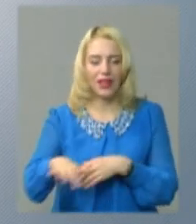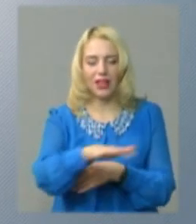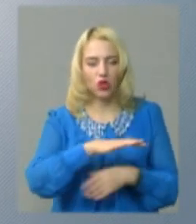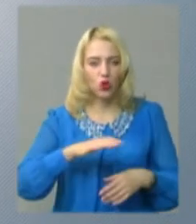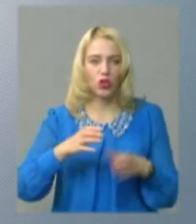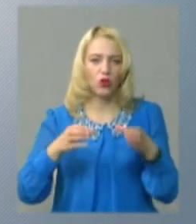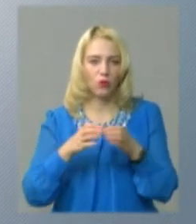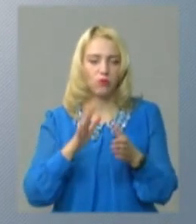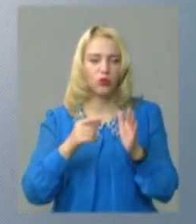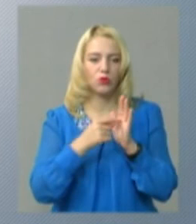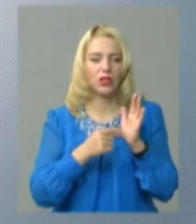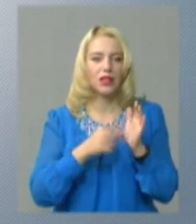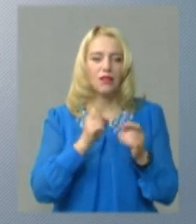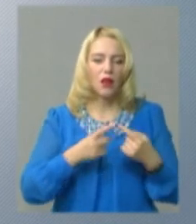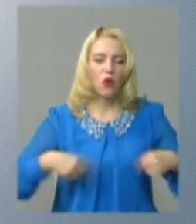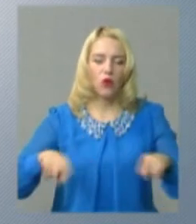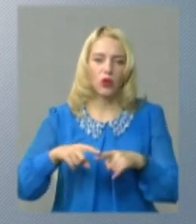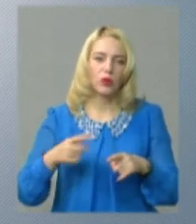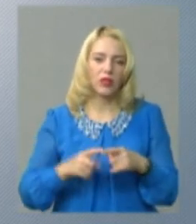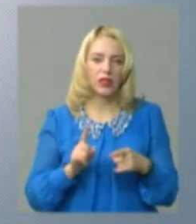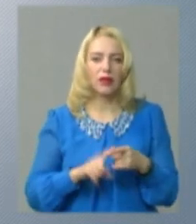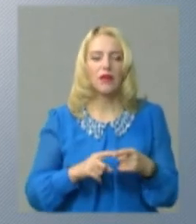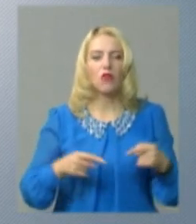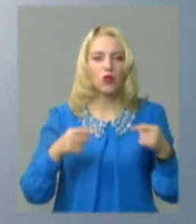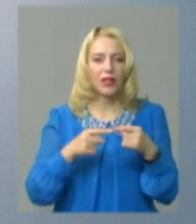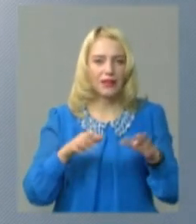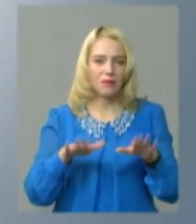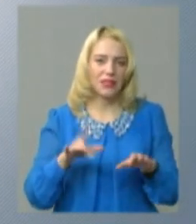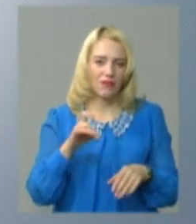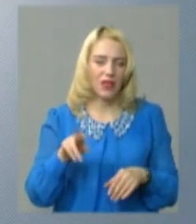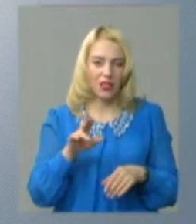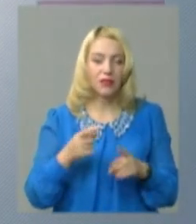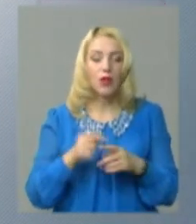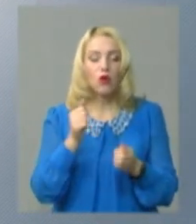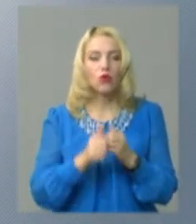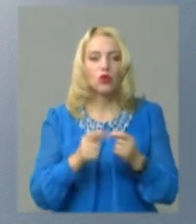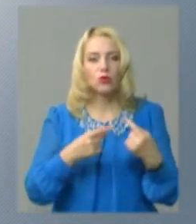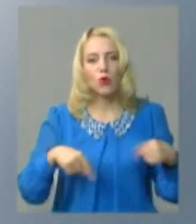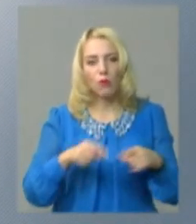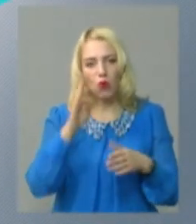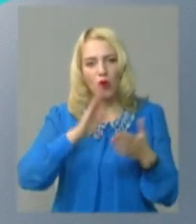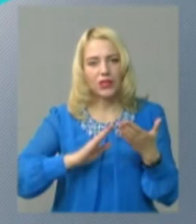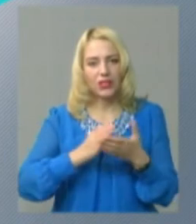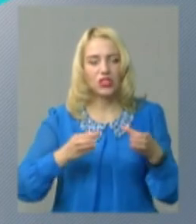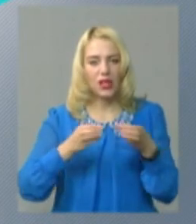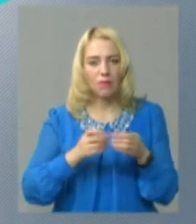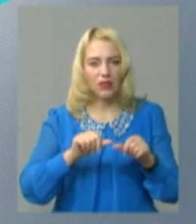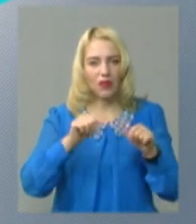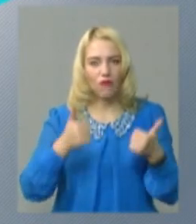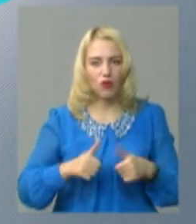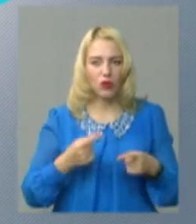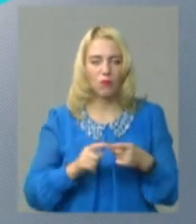їх в десятеро менше, ніж депутатських міст у конкретній місцевій раді. У кожному окрузі політична партія формує список